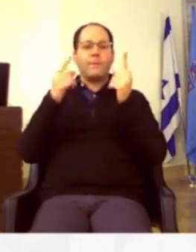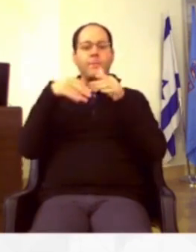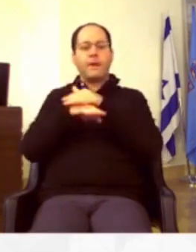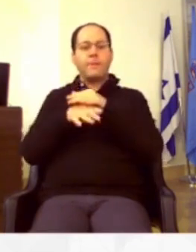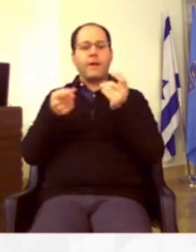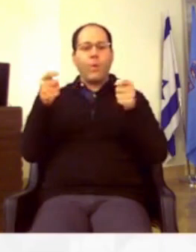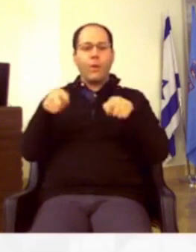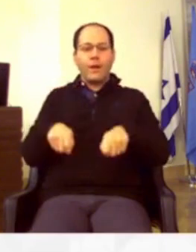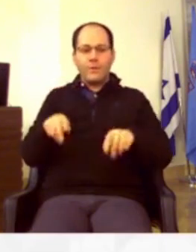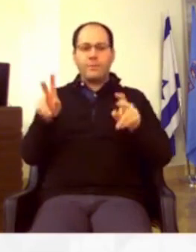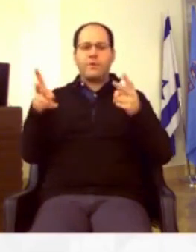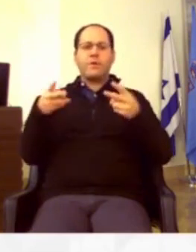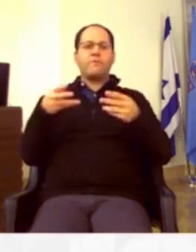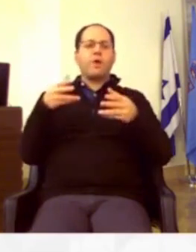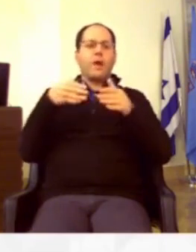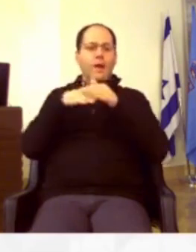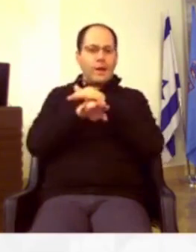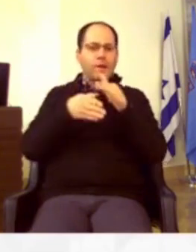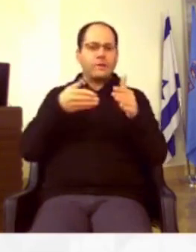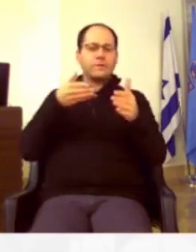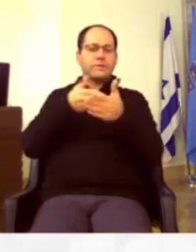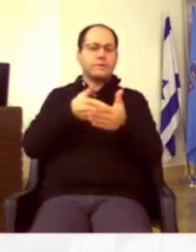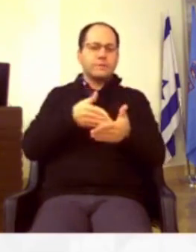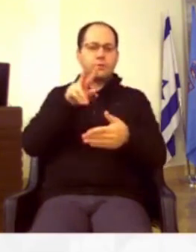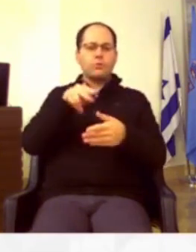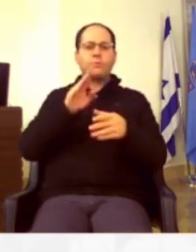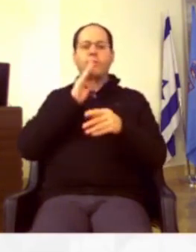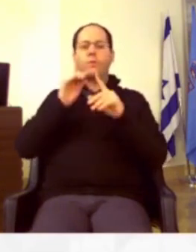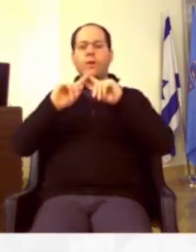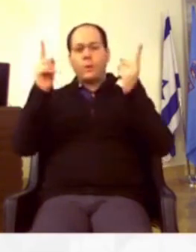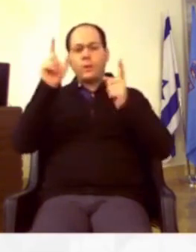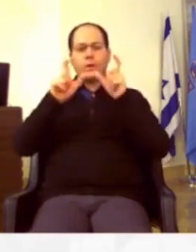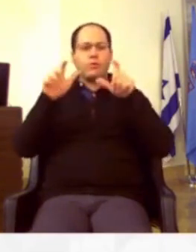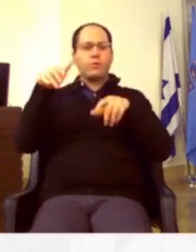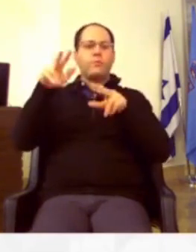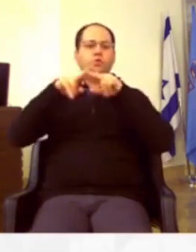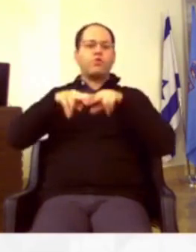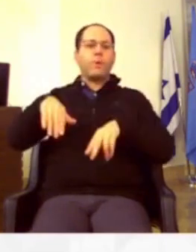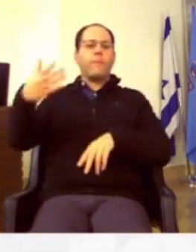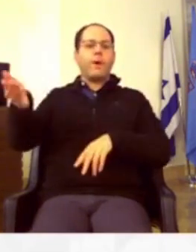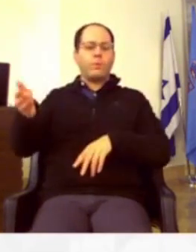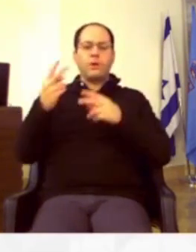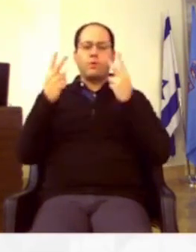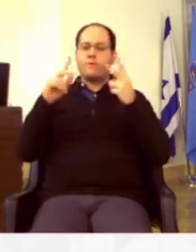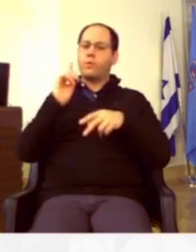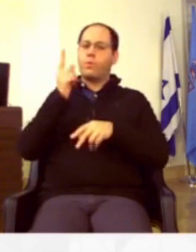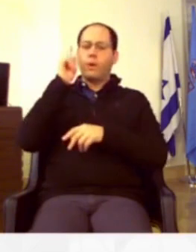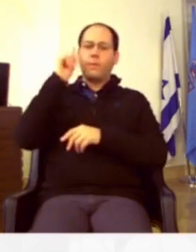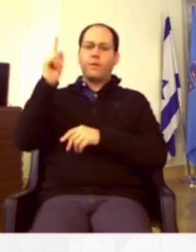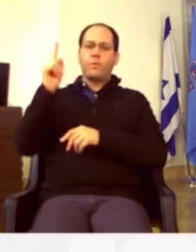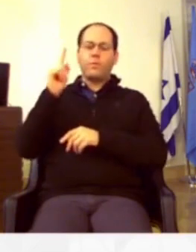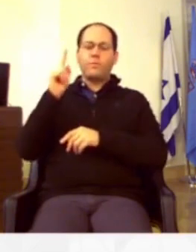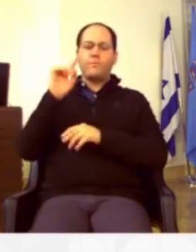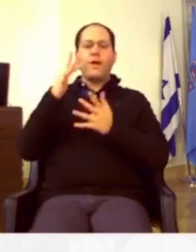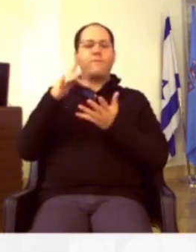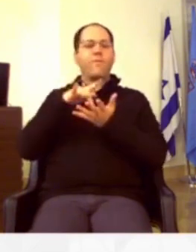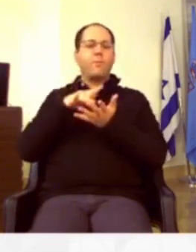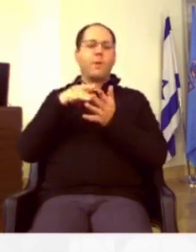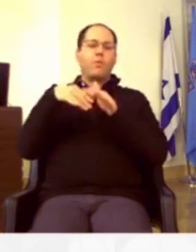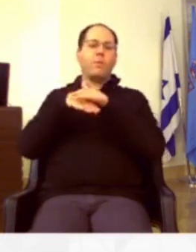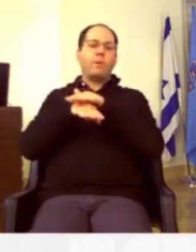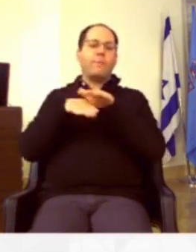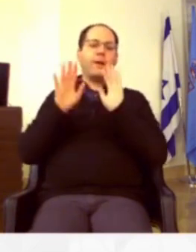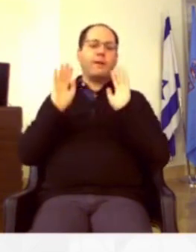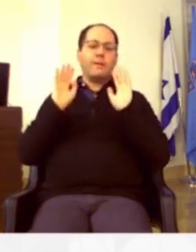שמקלטים נעולים, ולא יכולים להיכנס, וישנם בעיות אחרות, אנשים שאירים בחוץ, וחשוב שגם כולם ידעו, כאן המקלטים הם